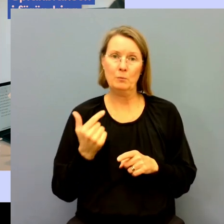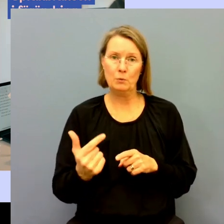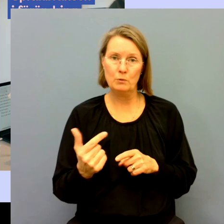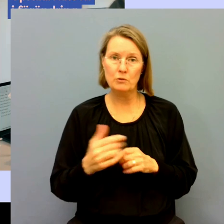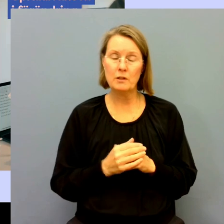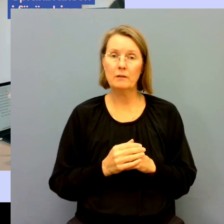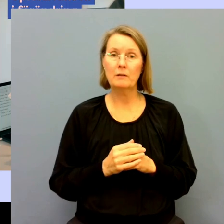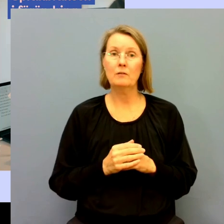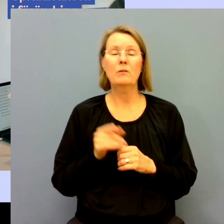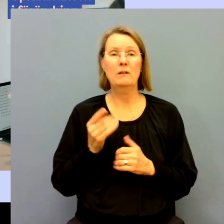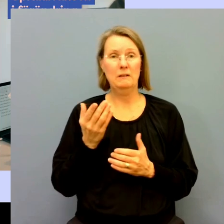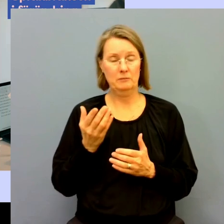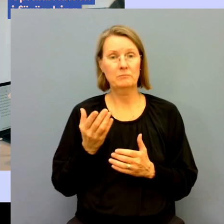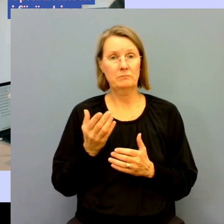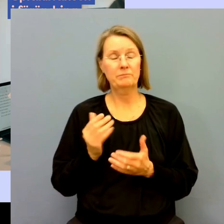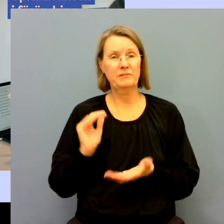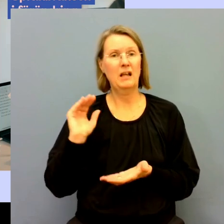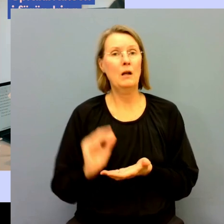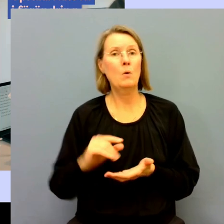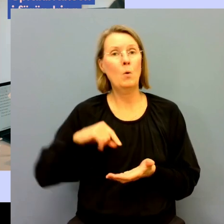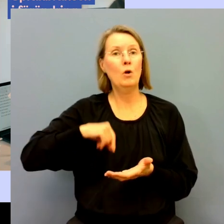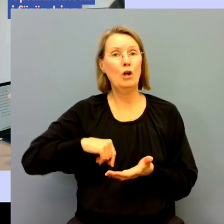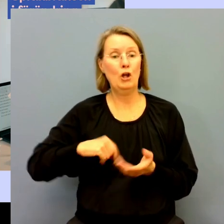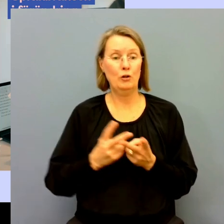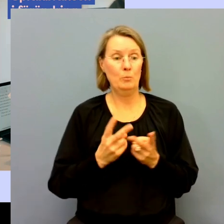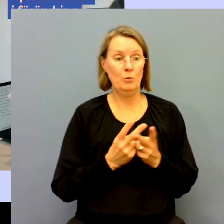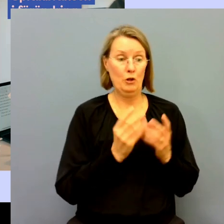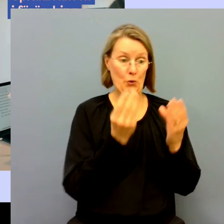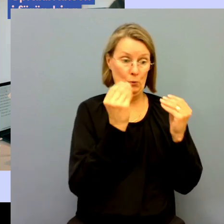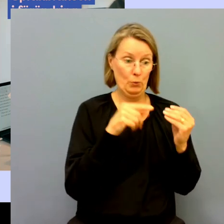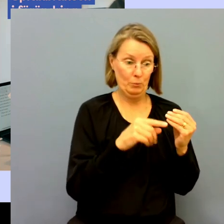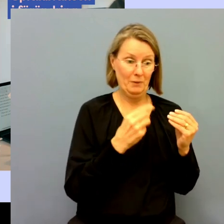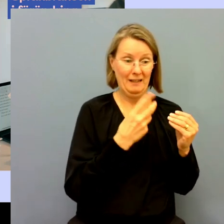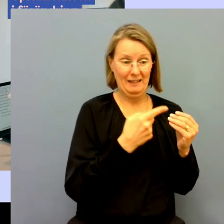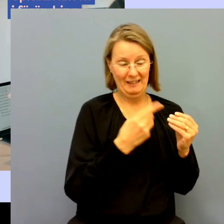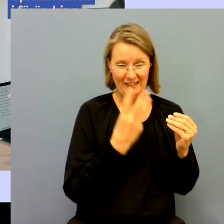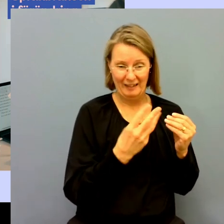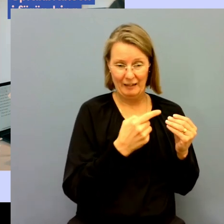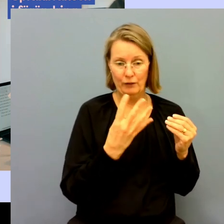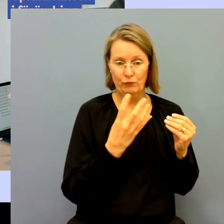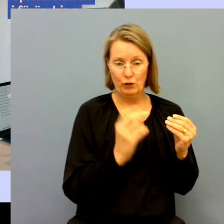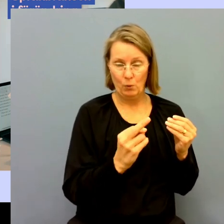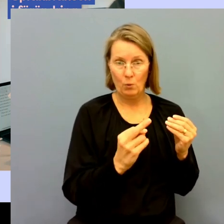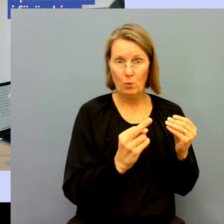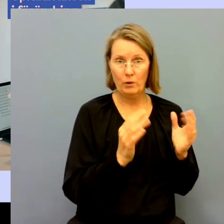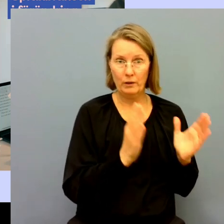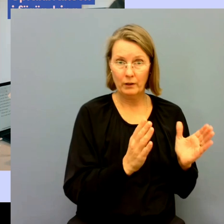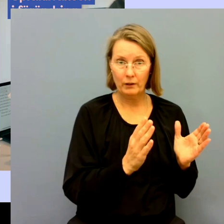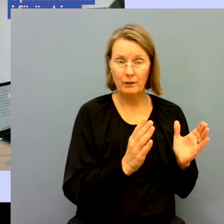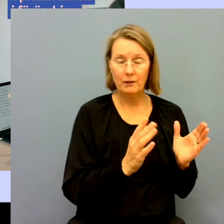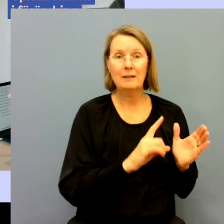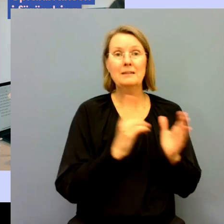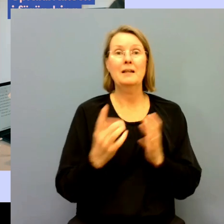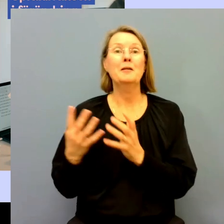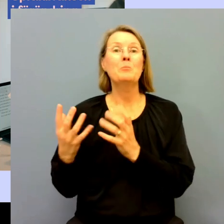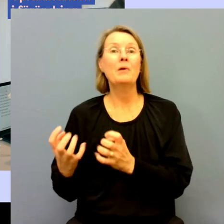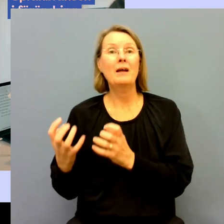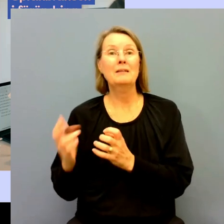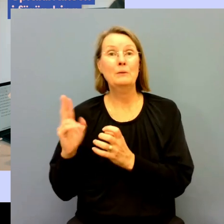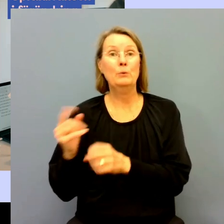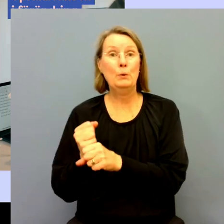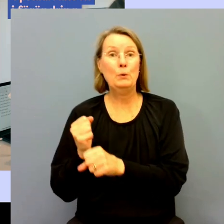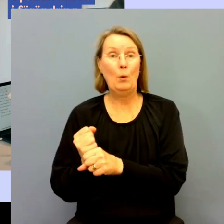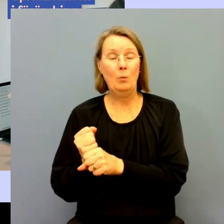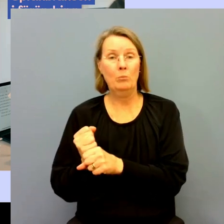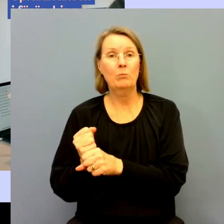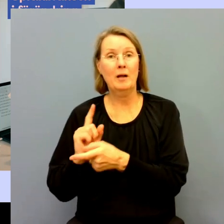Och det är en så pass låg lön att utbildningen som ju är 3-4 år lång. I praktiken blir